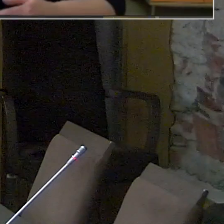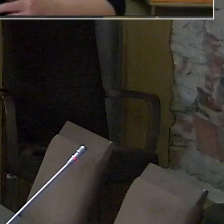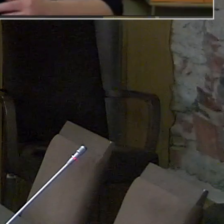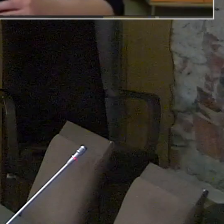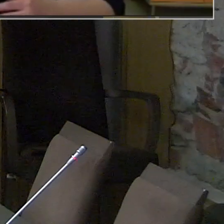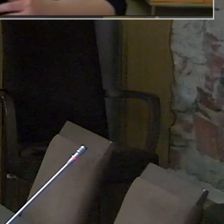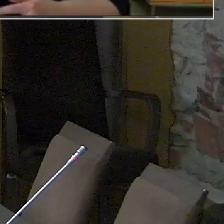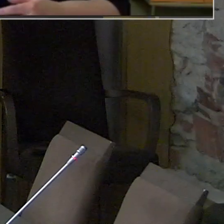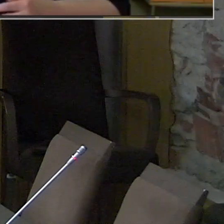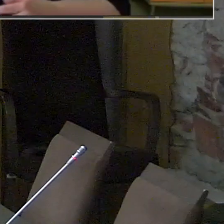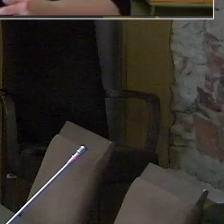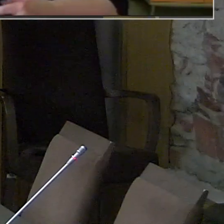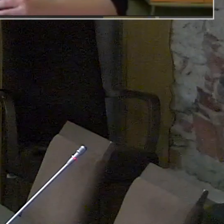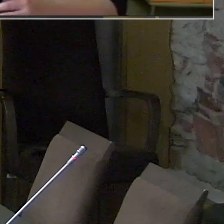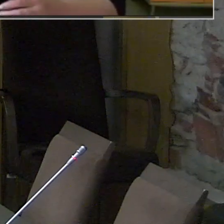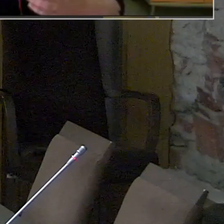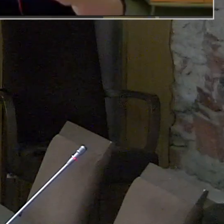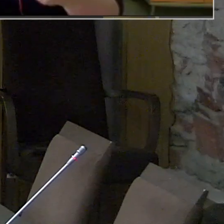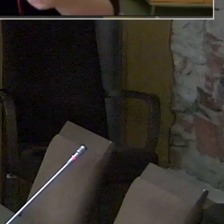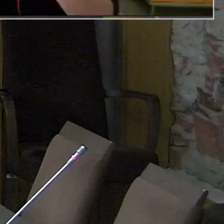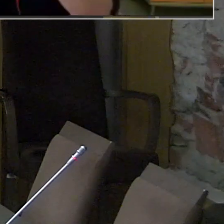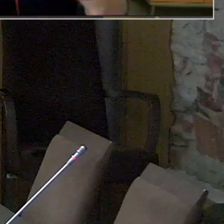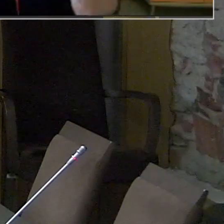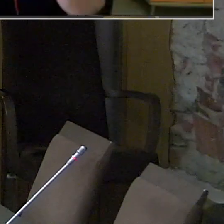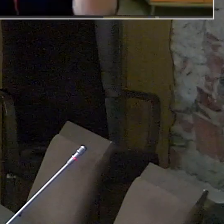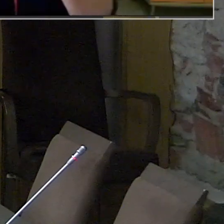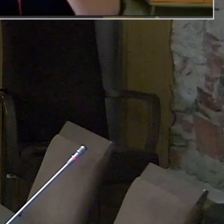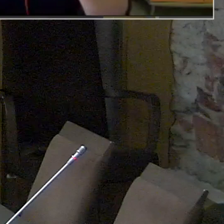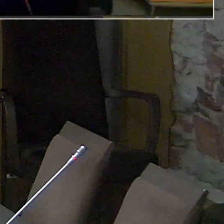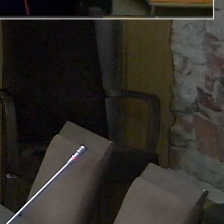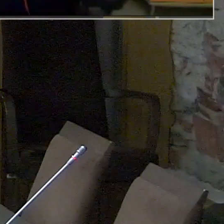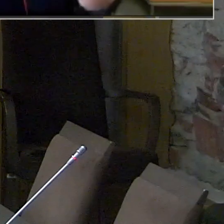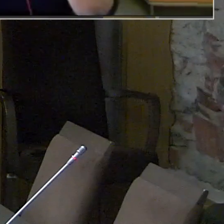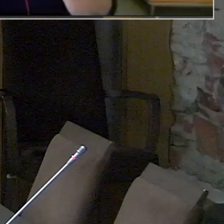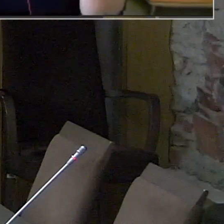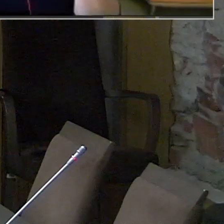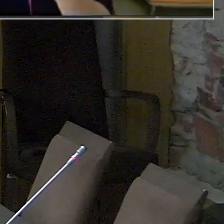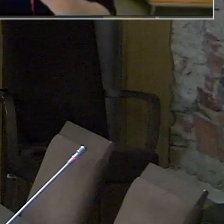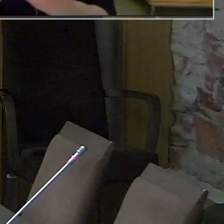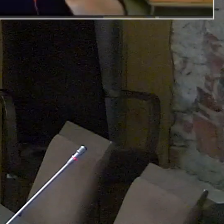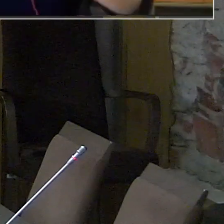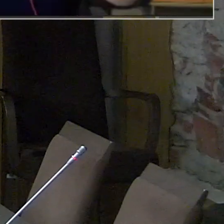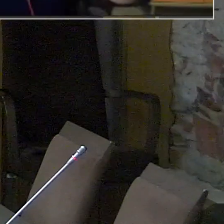käitumisesseoses peaministri poolt tudustatud valge raamatuga. Nii et palun.